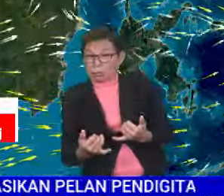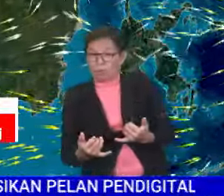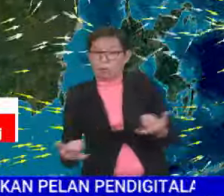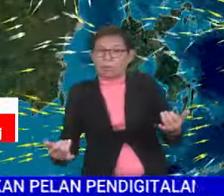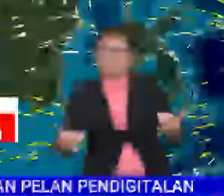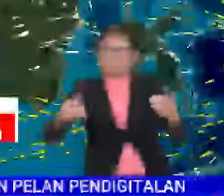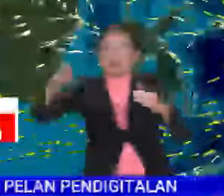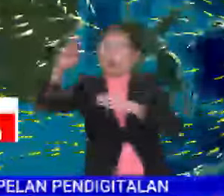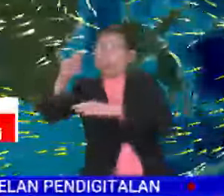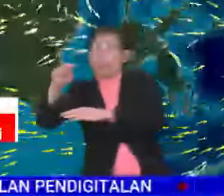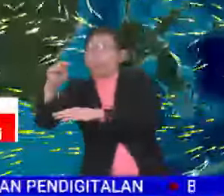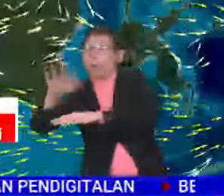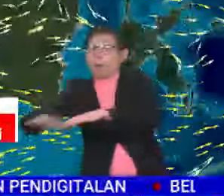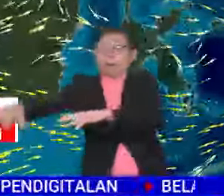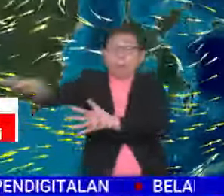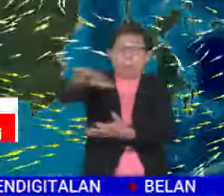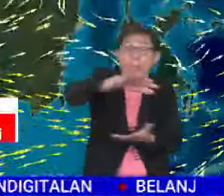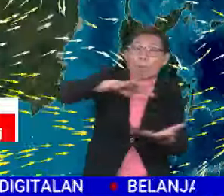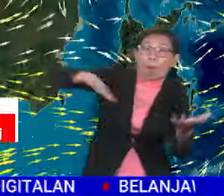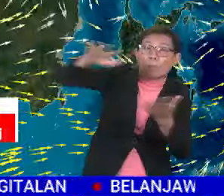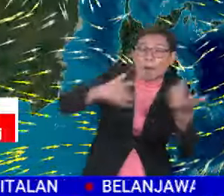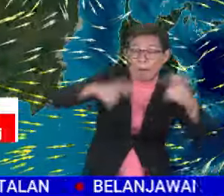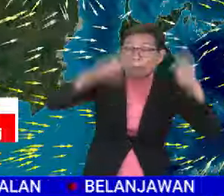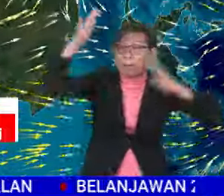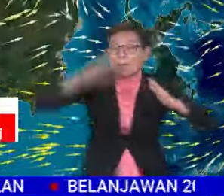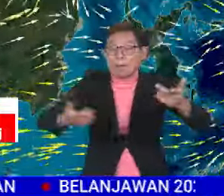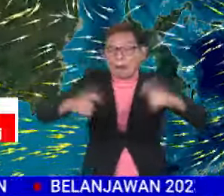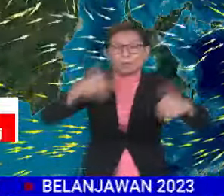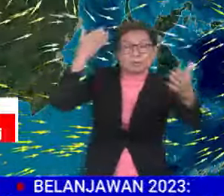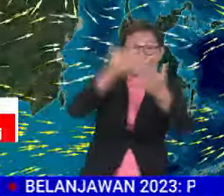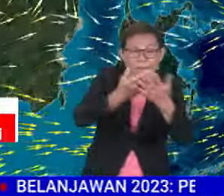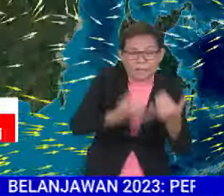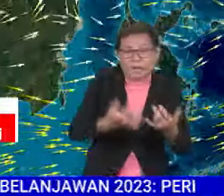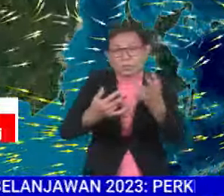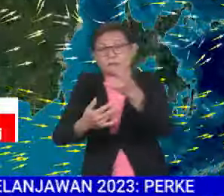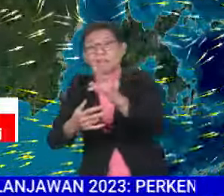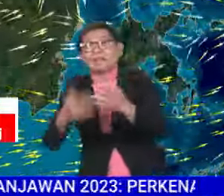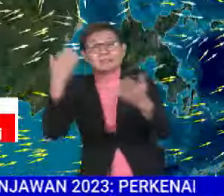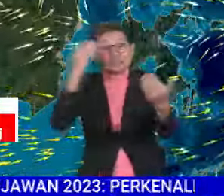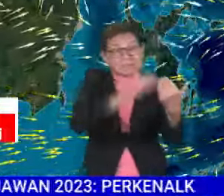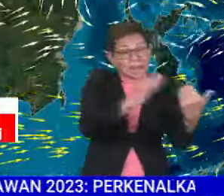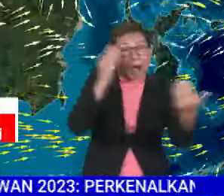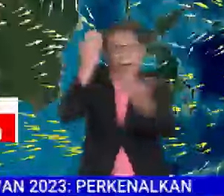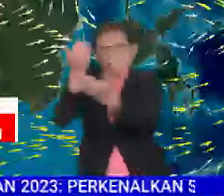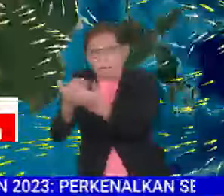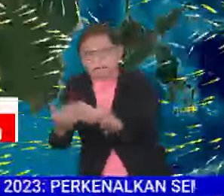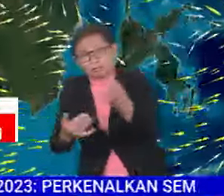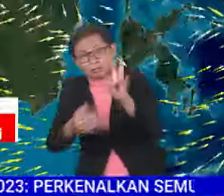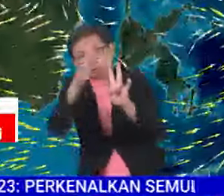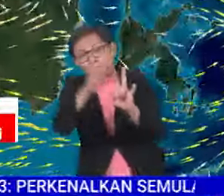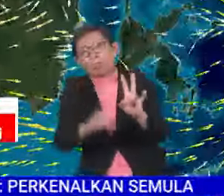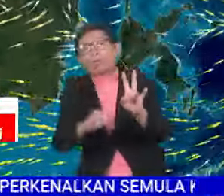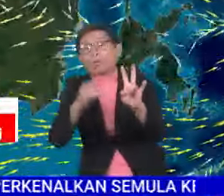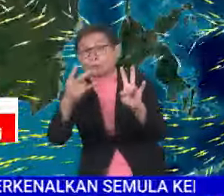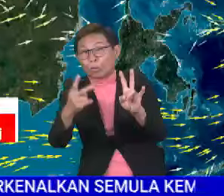monsoon yang berlaku di rantau negara dijangka akan berlaku sehingga ke hari ini 17 Februari dan berpotensi menghasilkan hujan